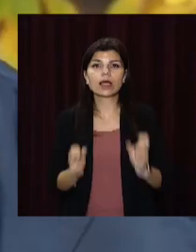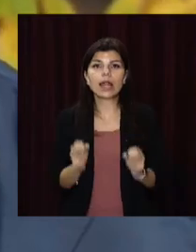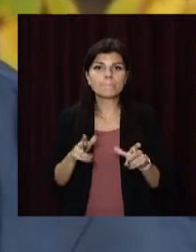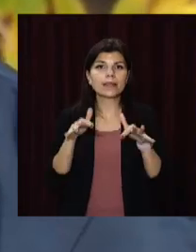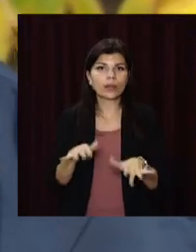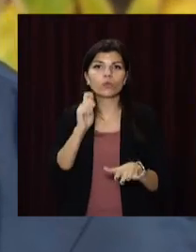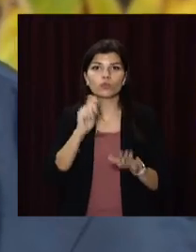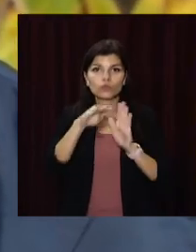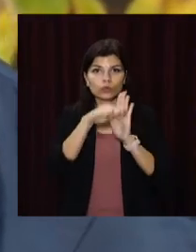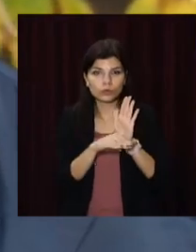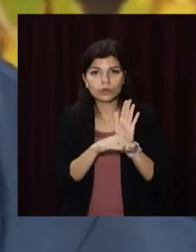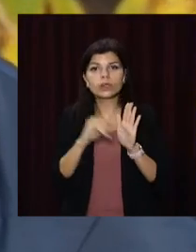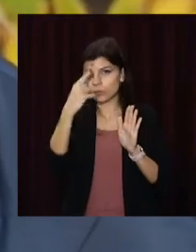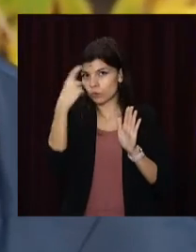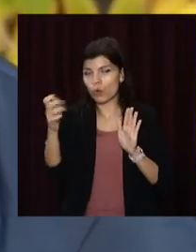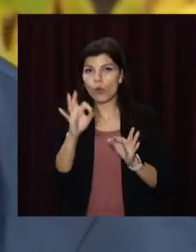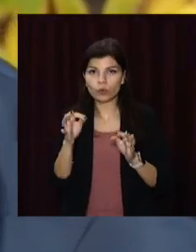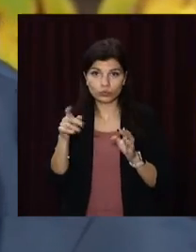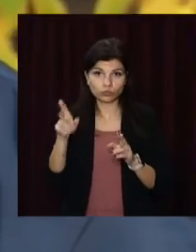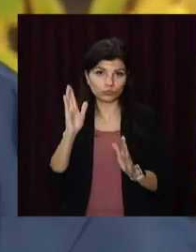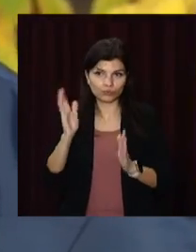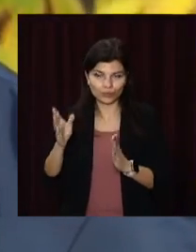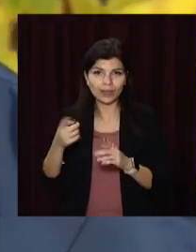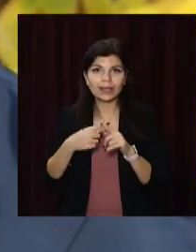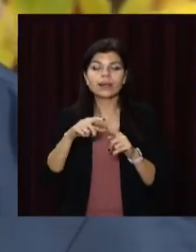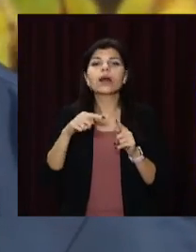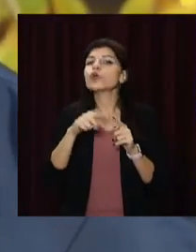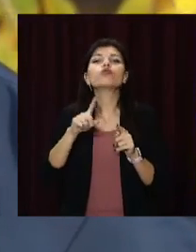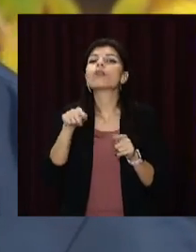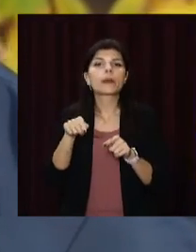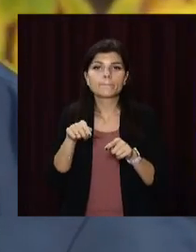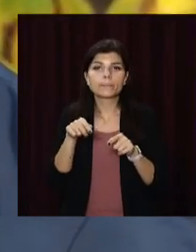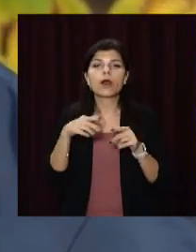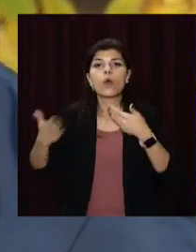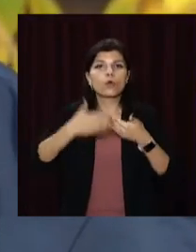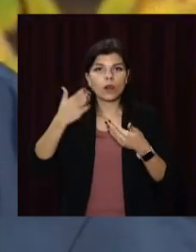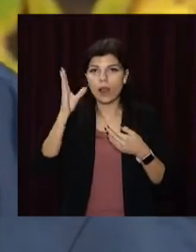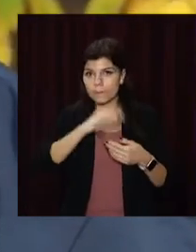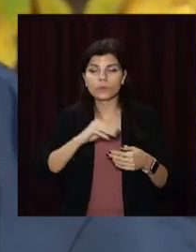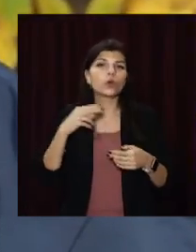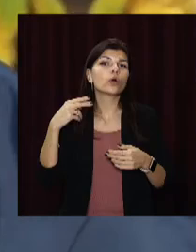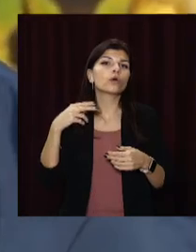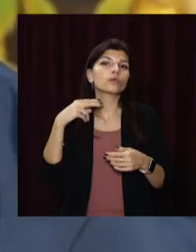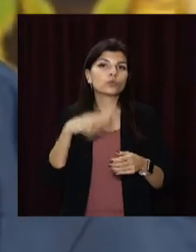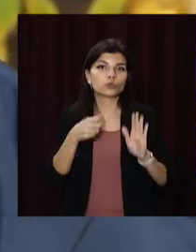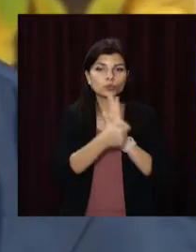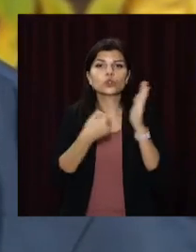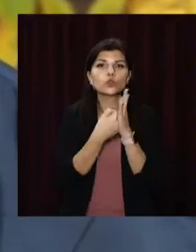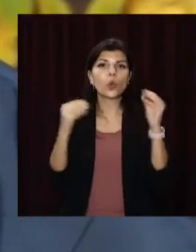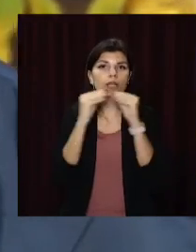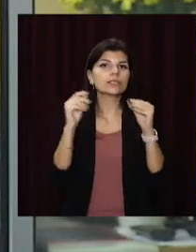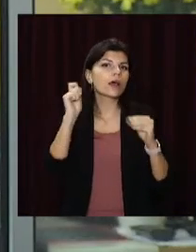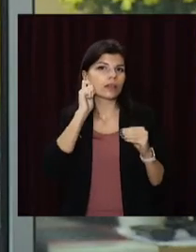процесуального кодексу України та повідомлено про підозу. Санкція статті передбачає покарання у вигляді позбавлення волі до 10